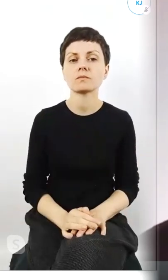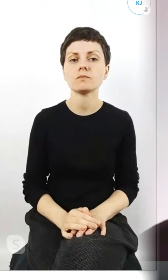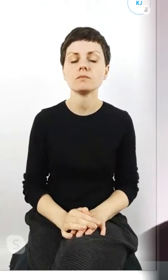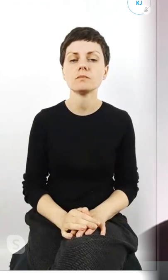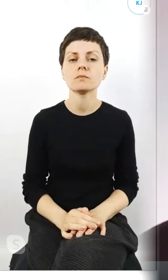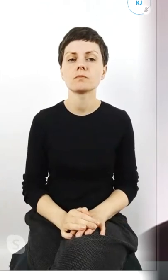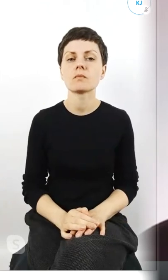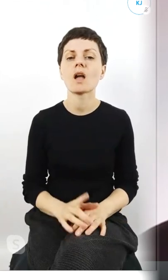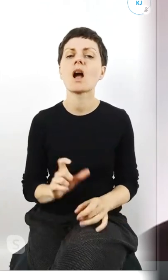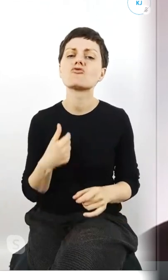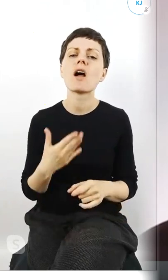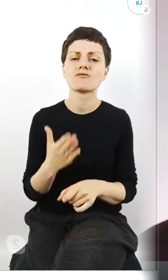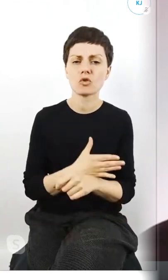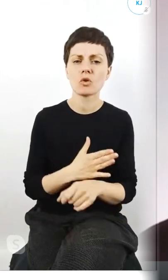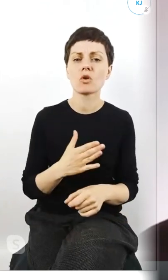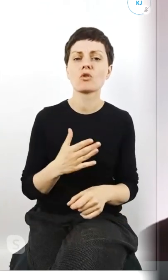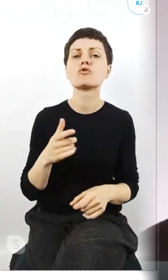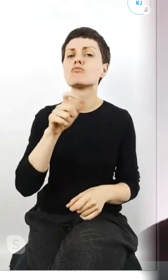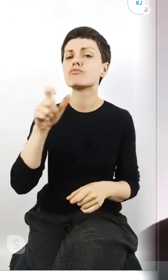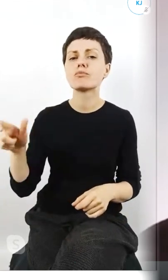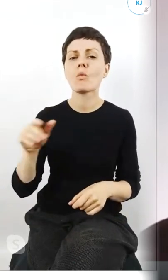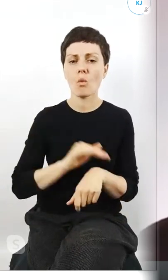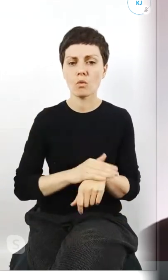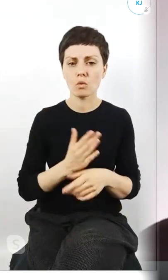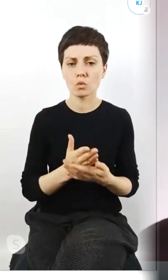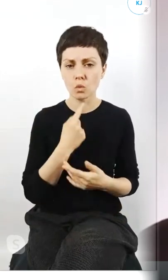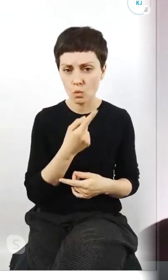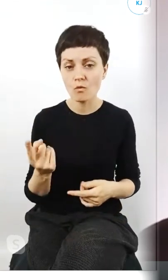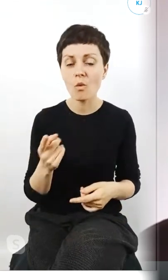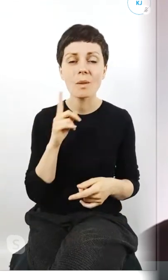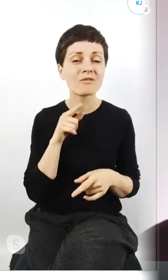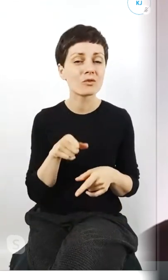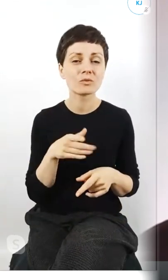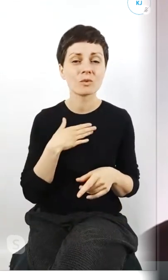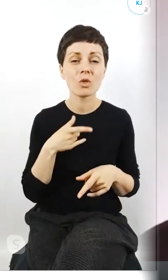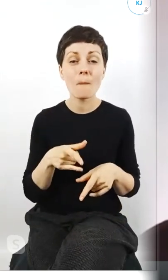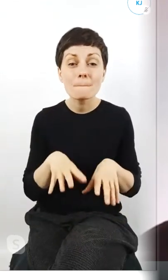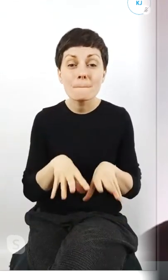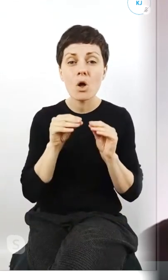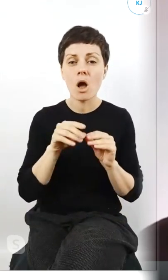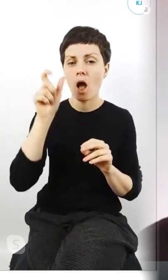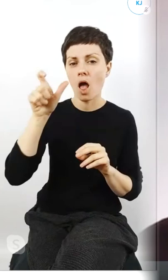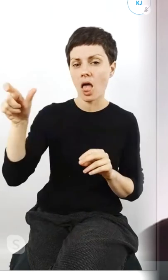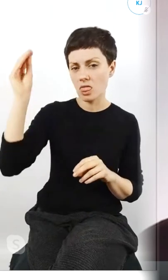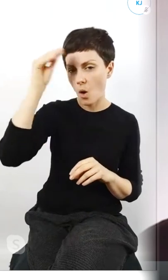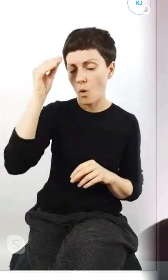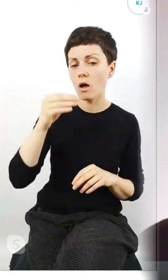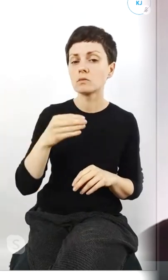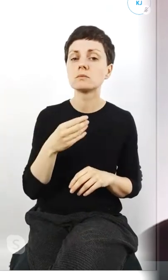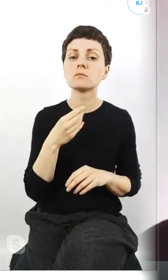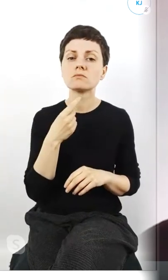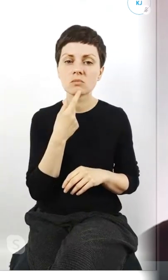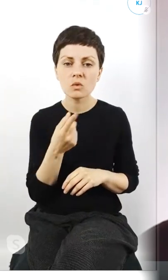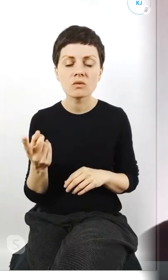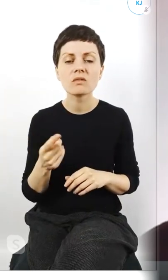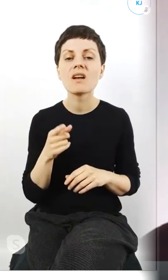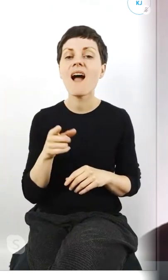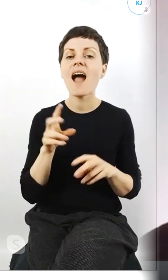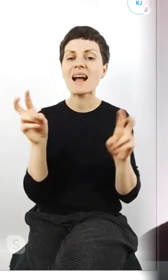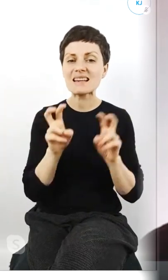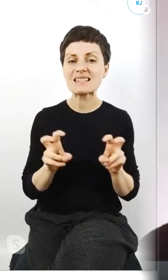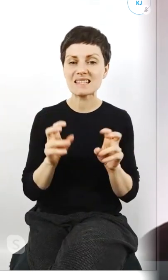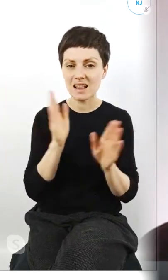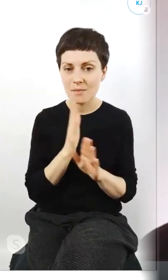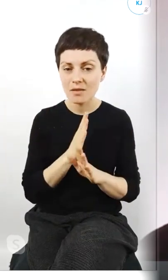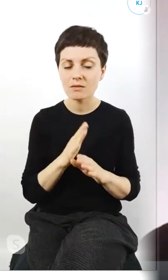wcześniej powiedziały moje przedmówczynie to jest dopiero początek naukowcy mówią że kryzys klimatyczny